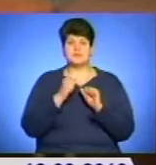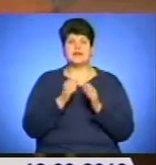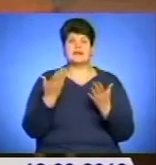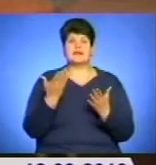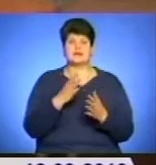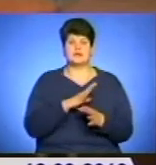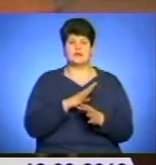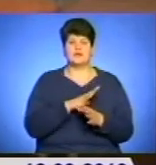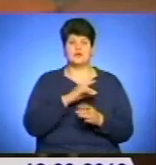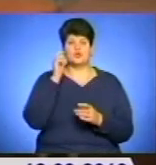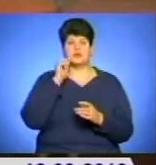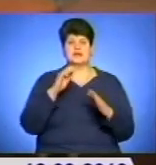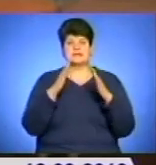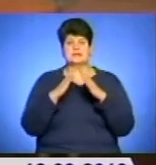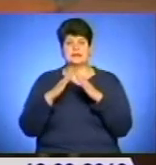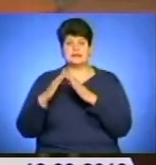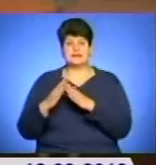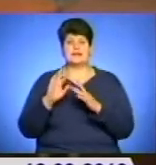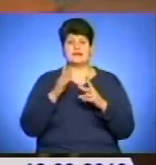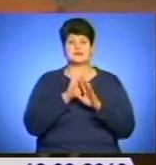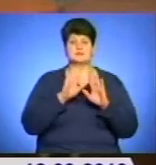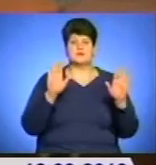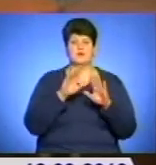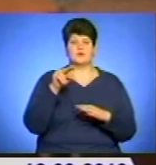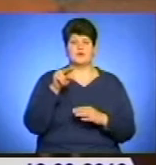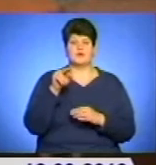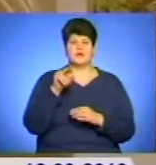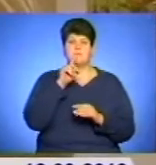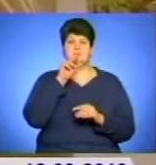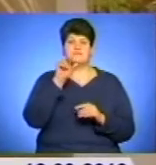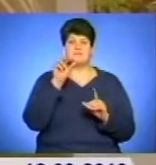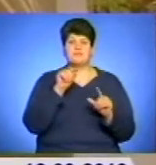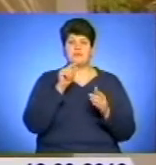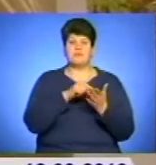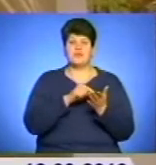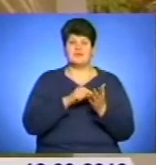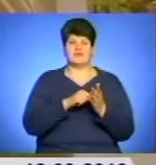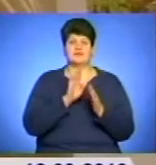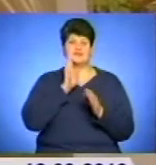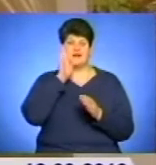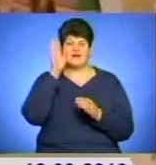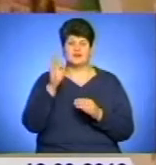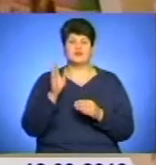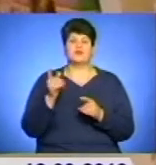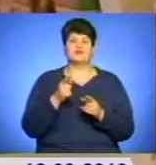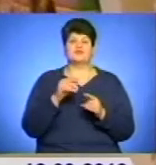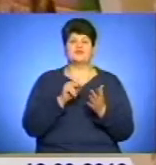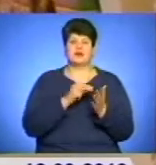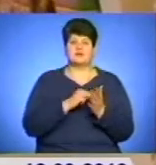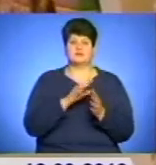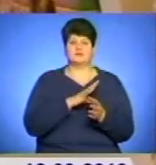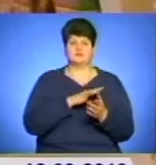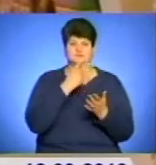українські хатери і як співають півні з ранку. Гаслом програми «Шевченківських свят у Черкасах» стала